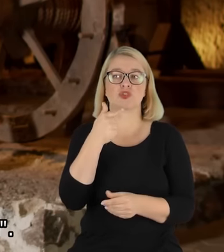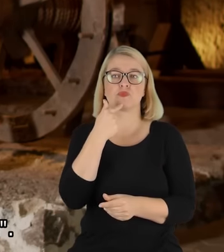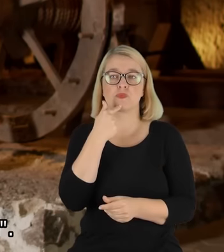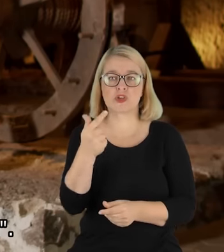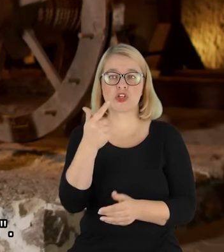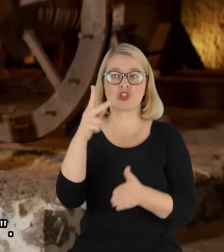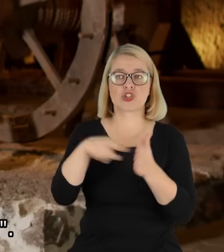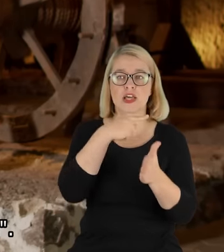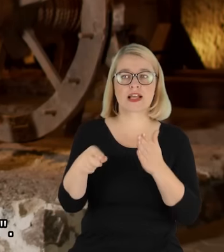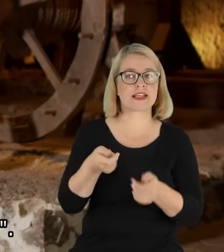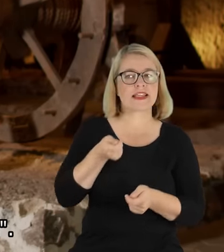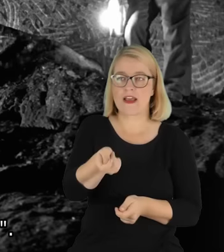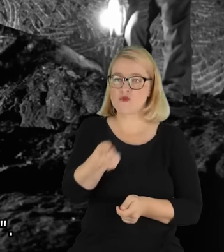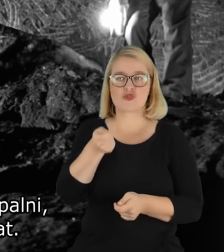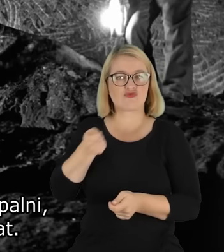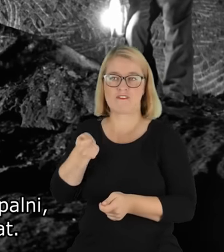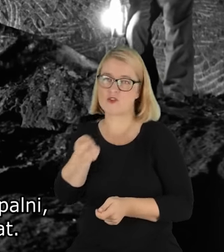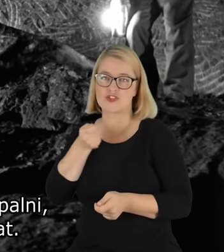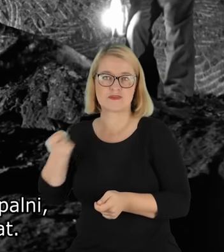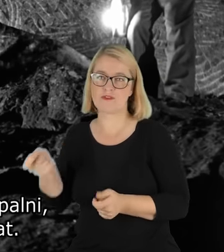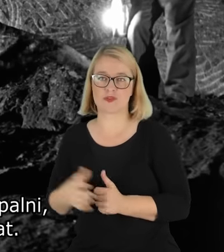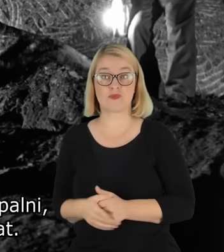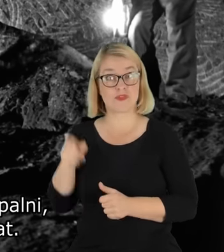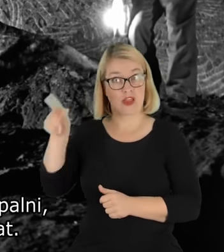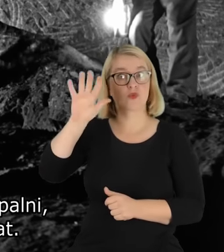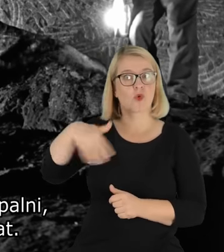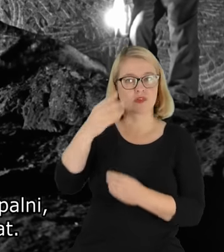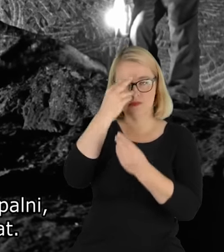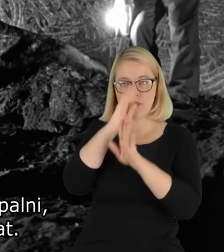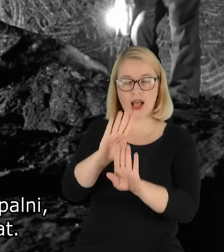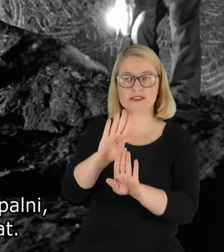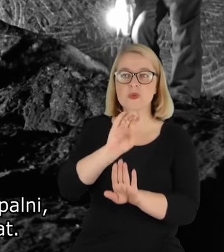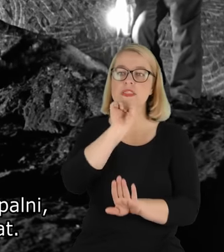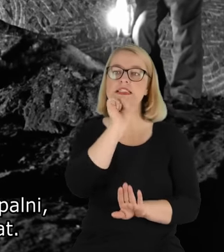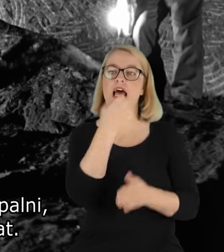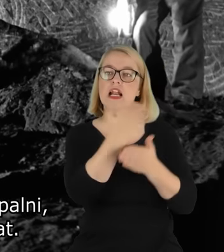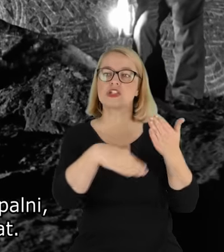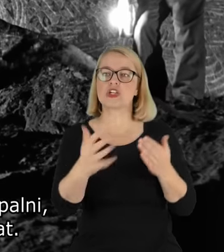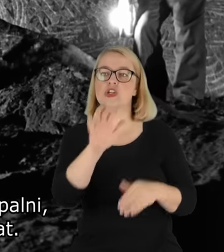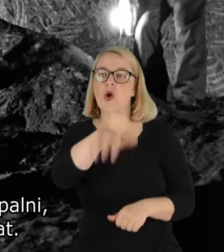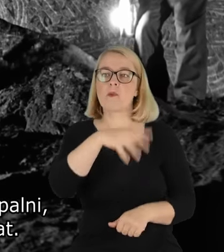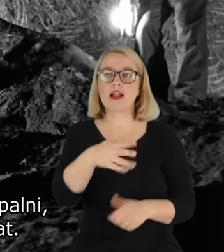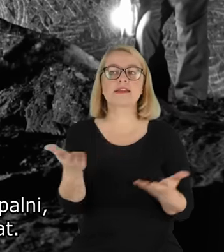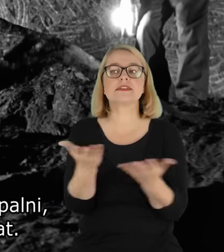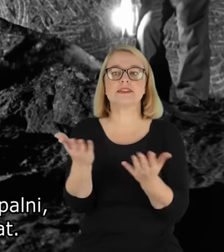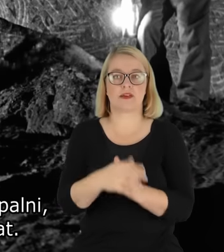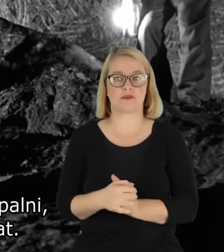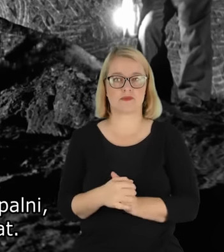po trzykroć powiedzieć, nie wódź mnie, nie wódź mnie, nie wódź mnie. Ten górnik pokazał mi starą część kopalni, gdzie